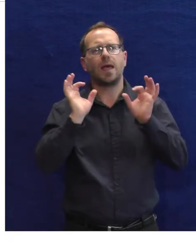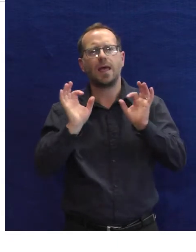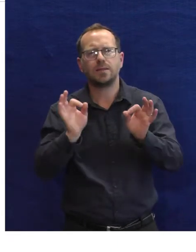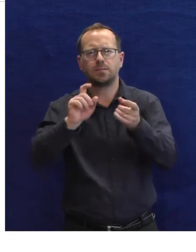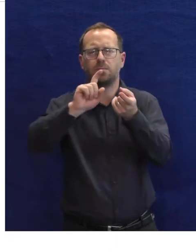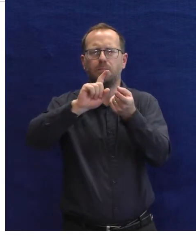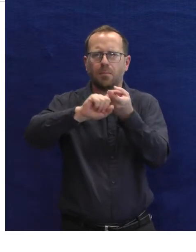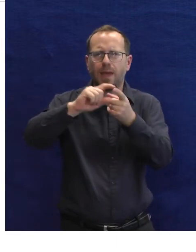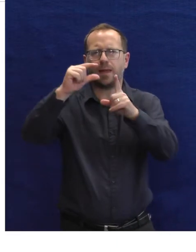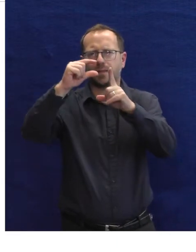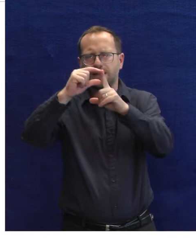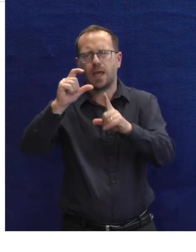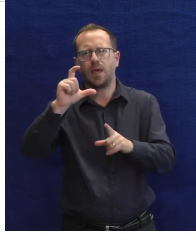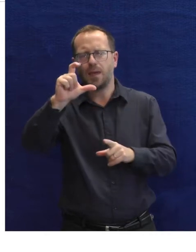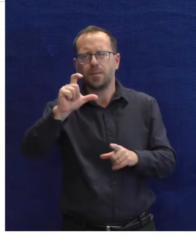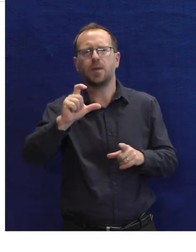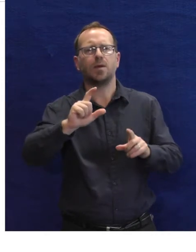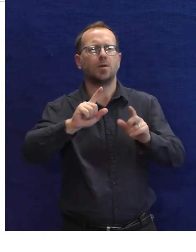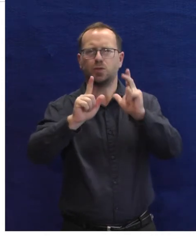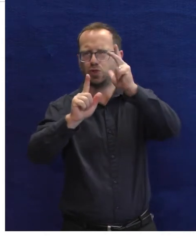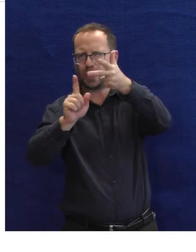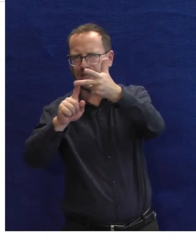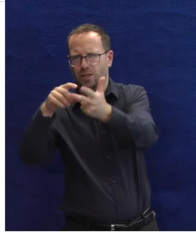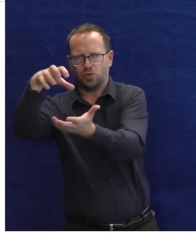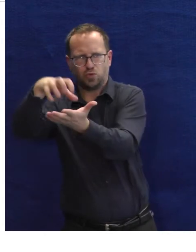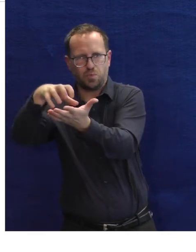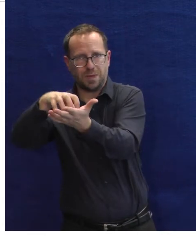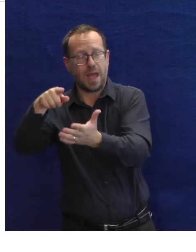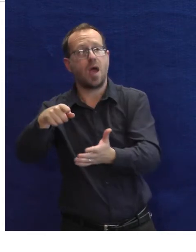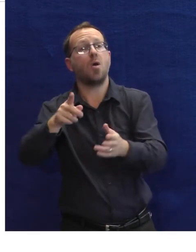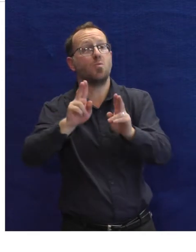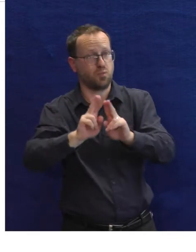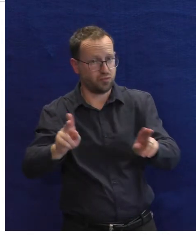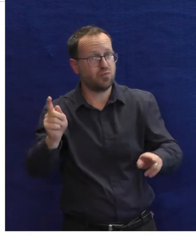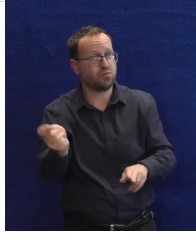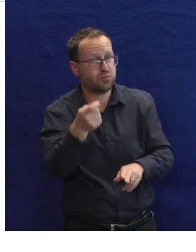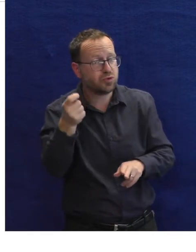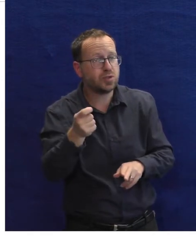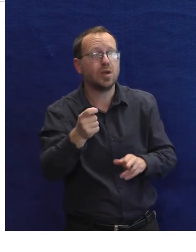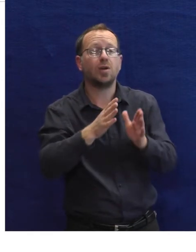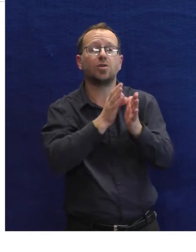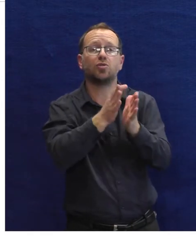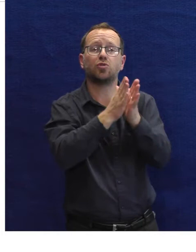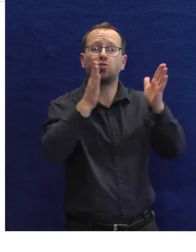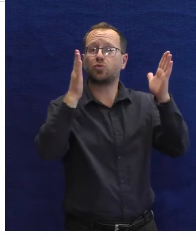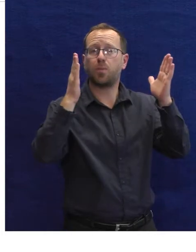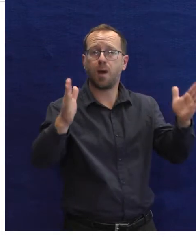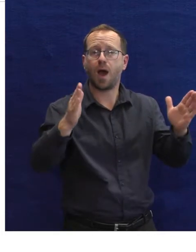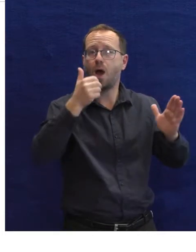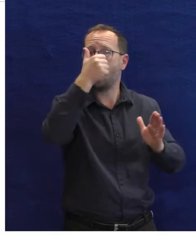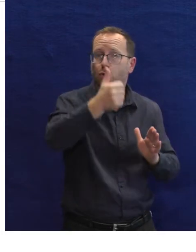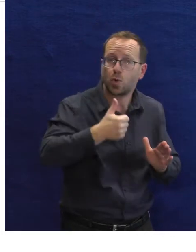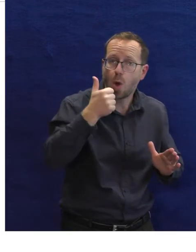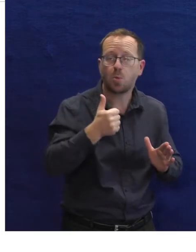SPC a se školami jsme došli k té třetí skupině výpůjčitelů a to jsou lidé, kteří si u nás ty pomůcky můžou